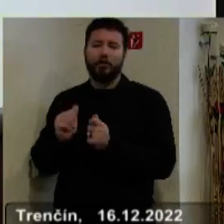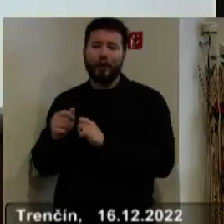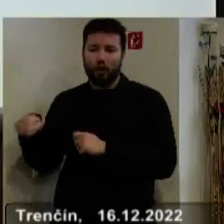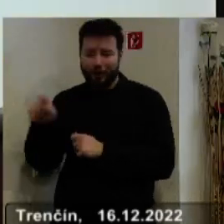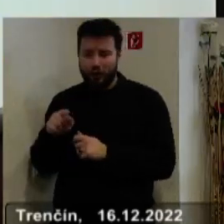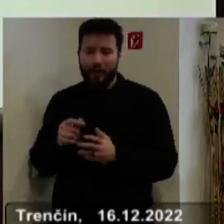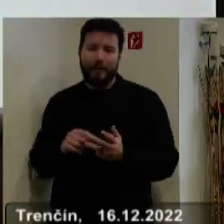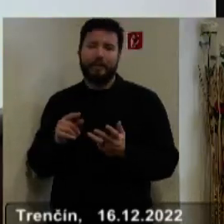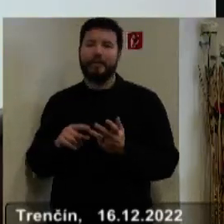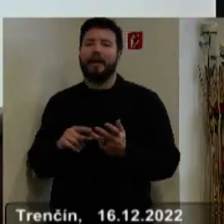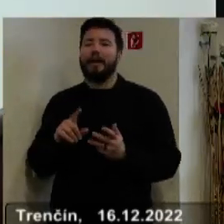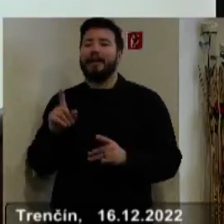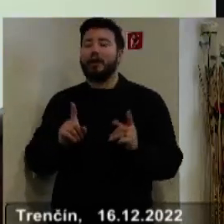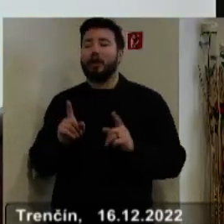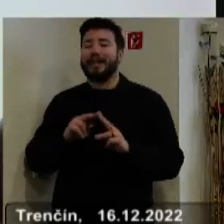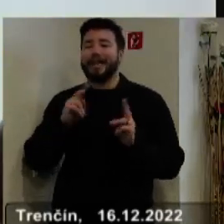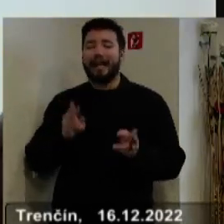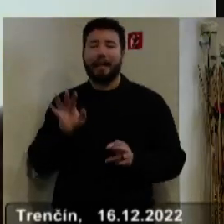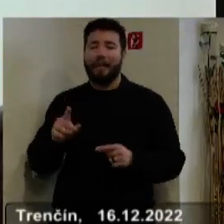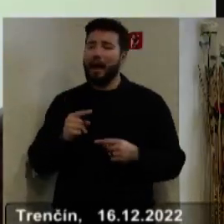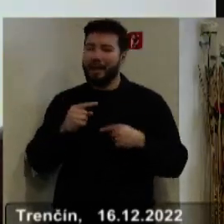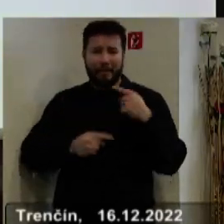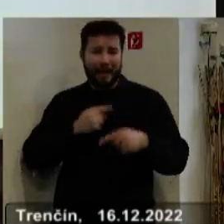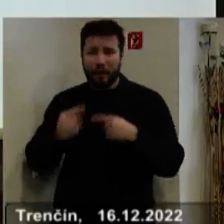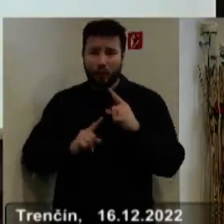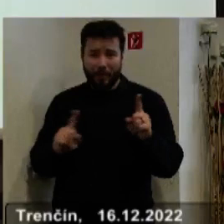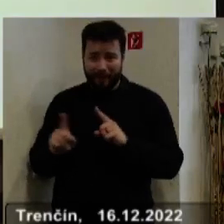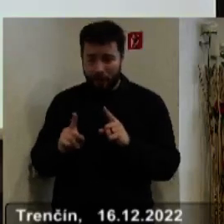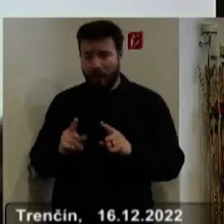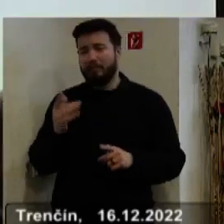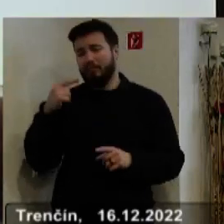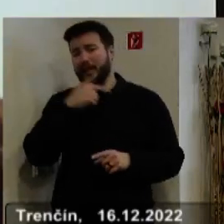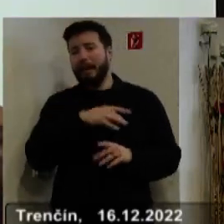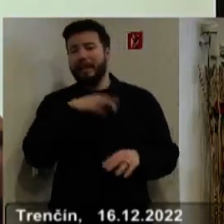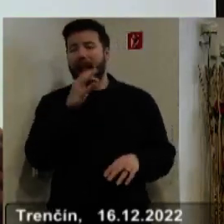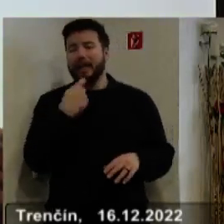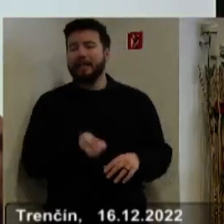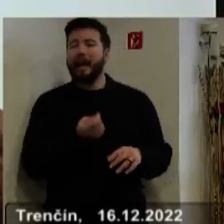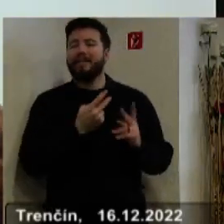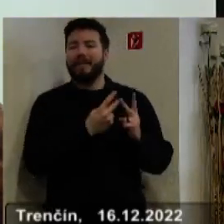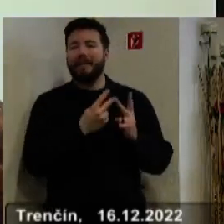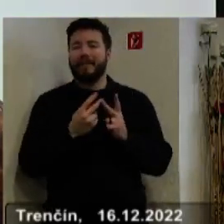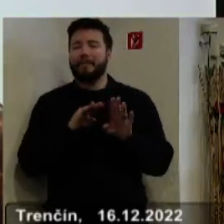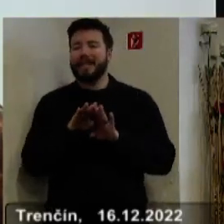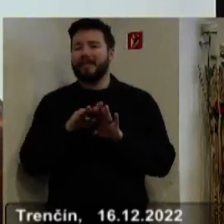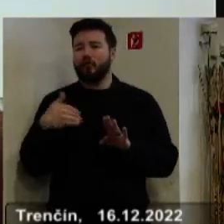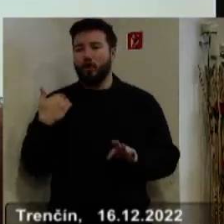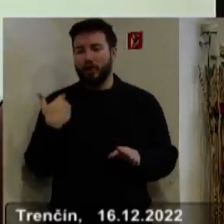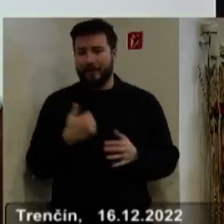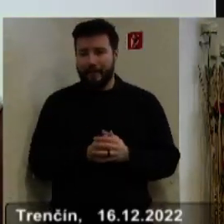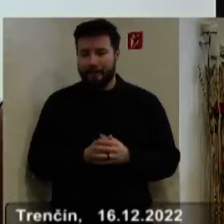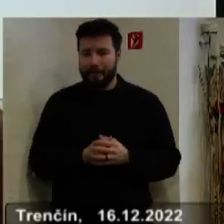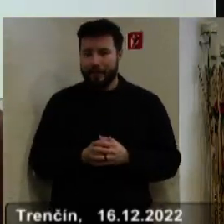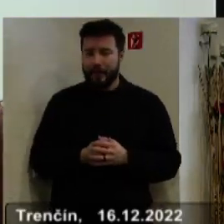zariadeniach s nepretržitou prevádzkou sú zverejnené na webovej stránke ministerstva školstva s účinnosťou od 1.1